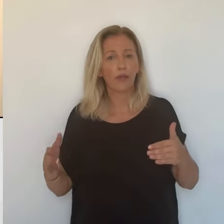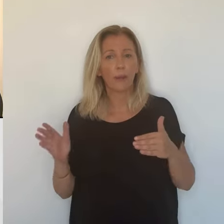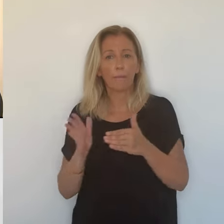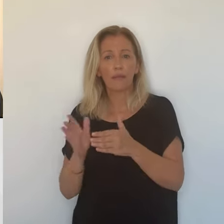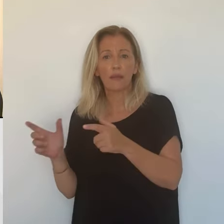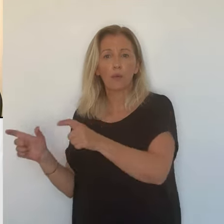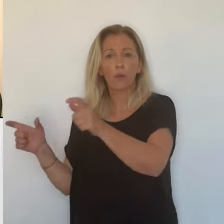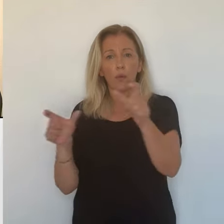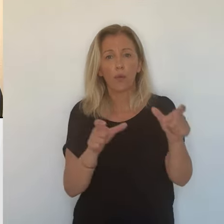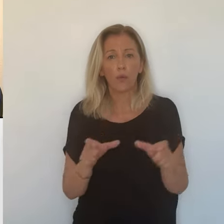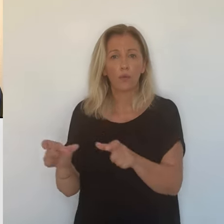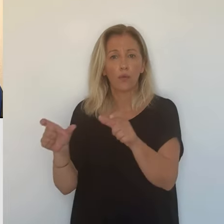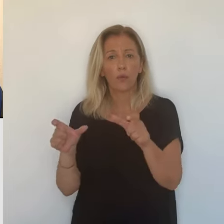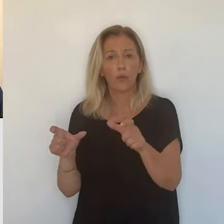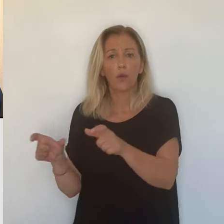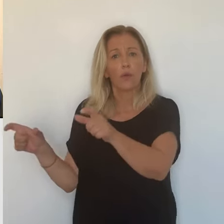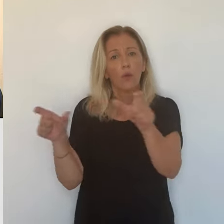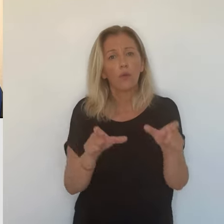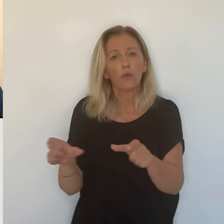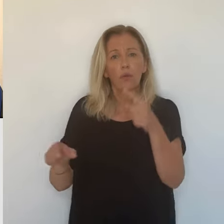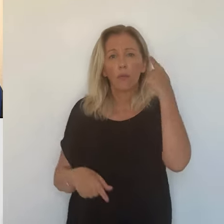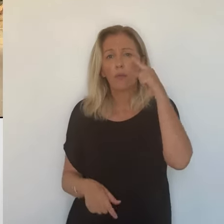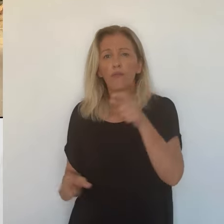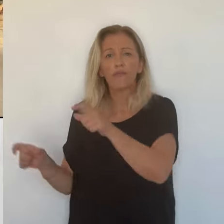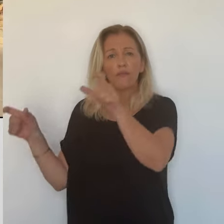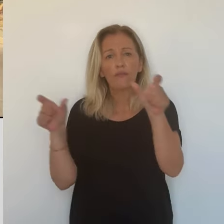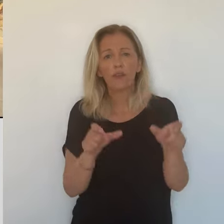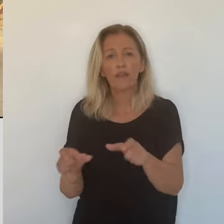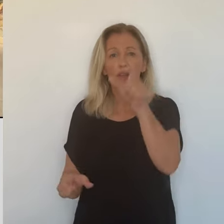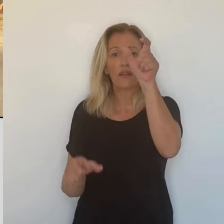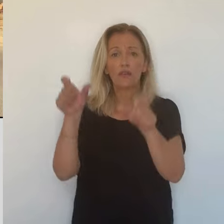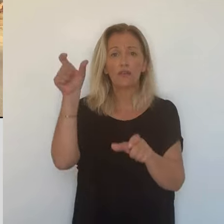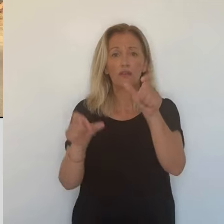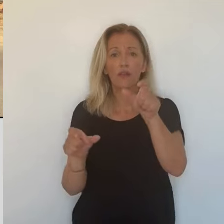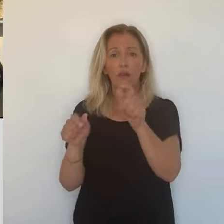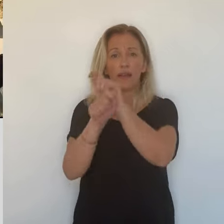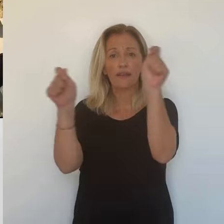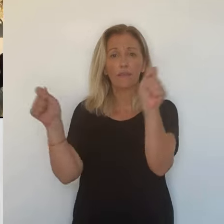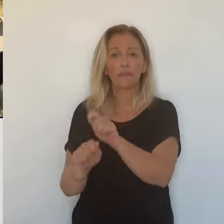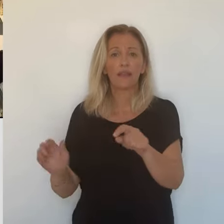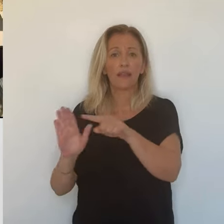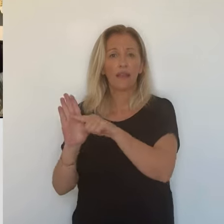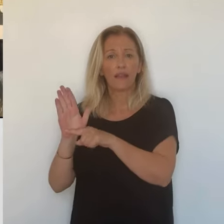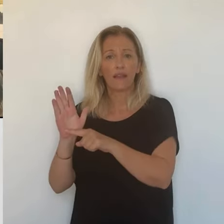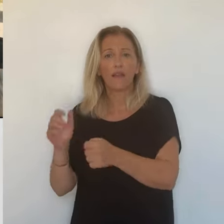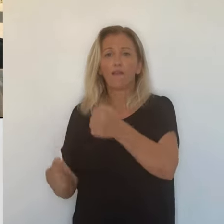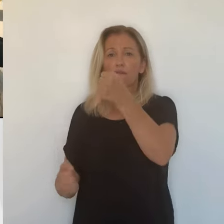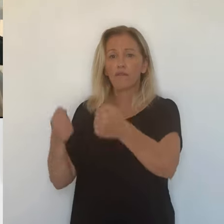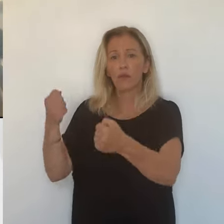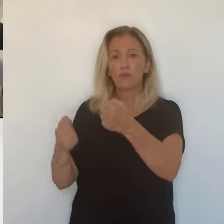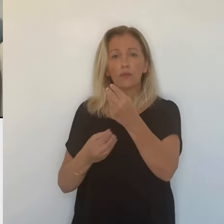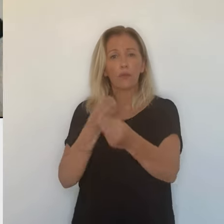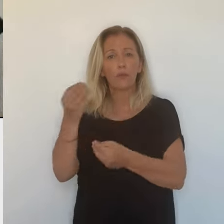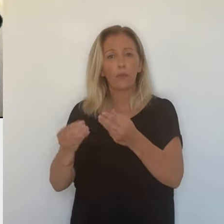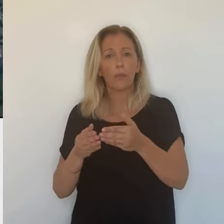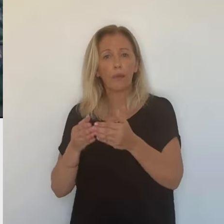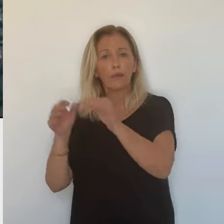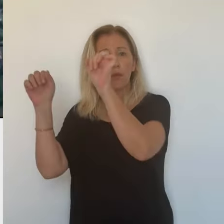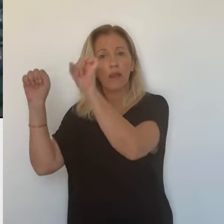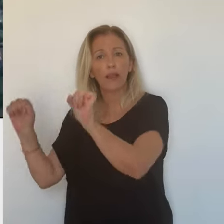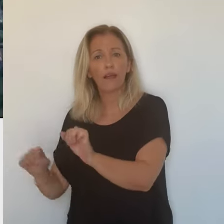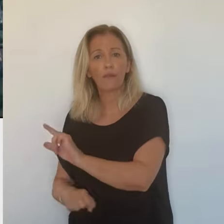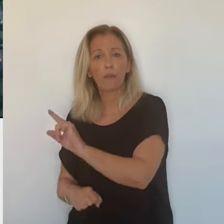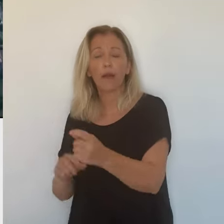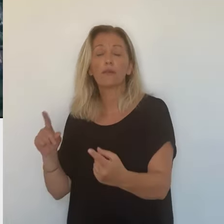de mille déjà cet été, vont se poursuivre. Ils visent à vérifier le respect de l'interdiction de laver sa voiture ou son bateau, sauf exception l'interdiction de